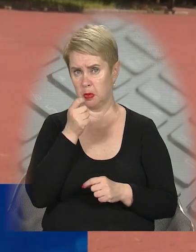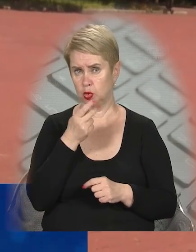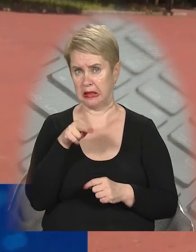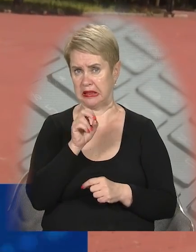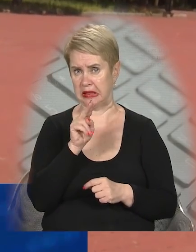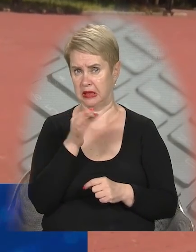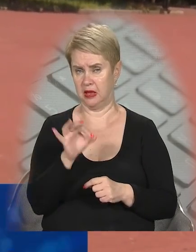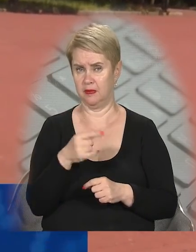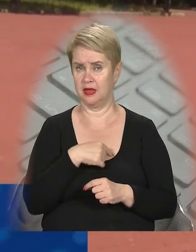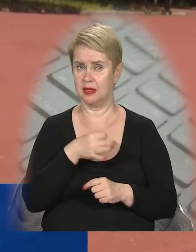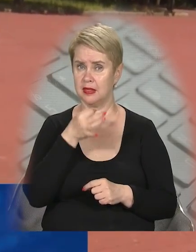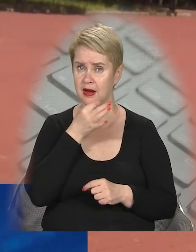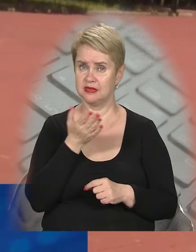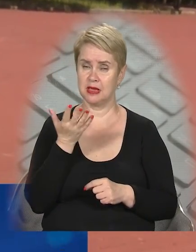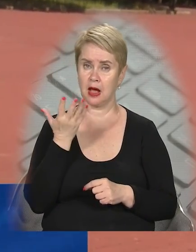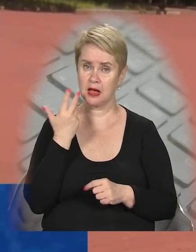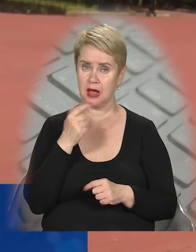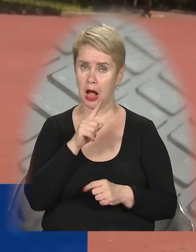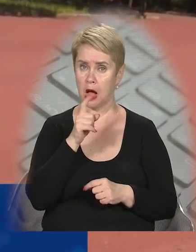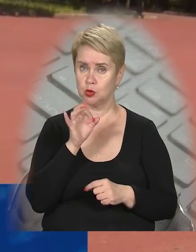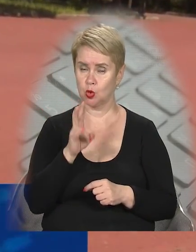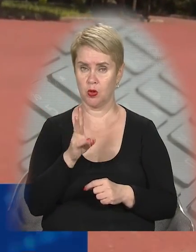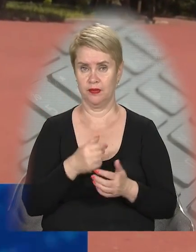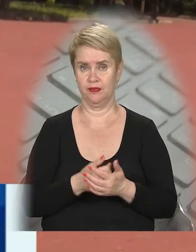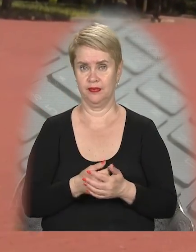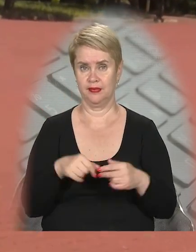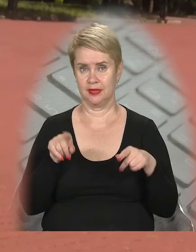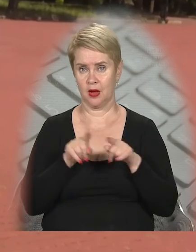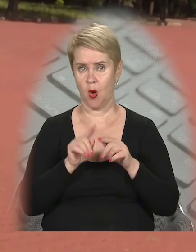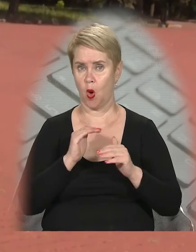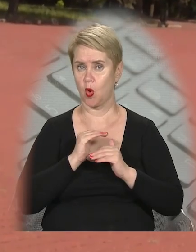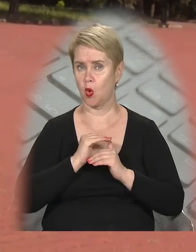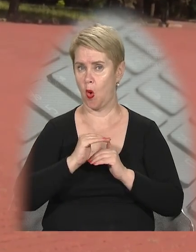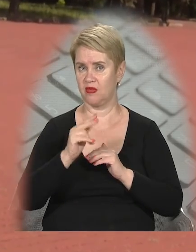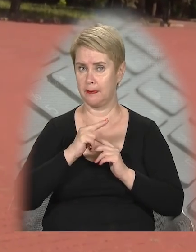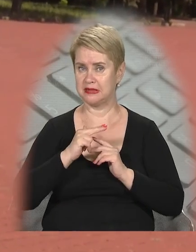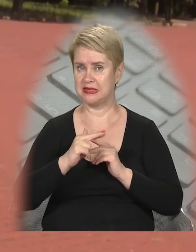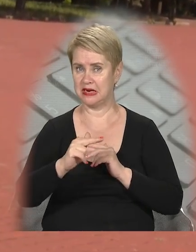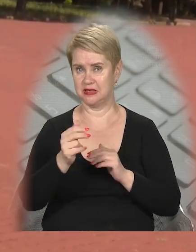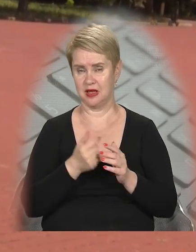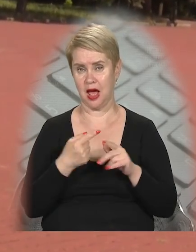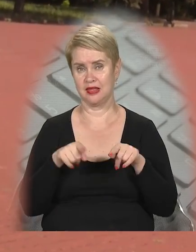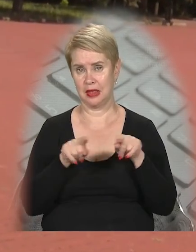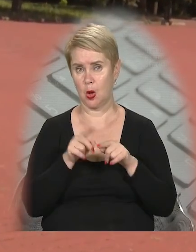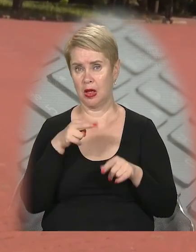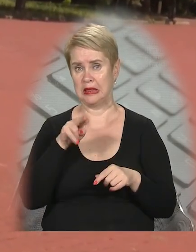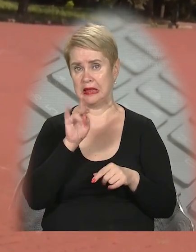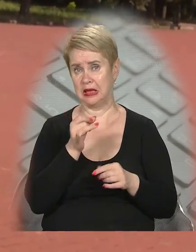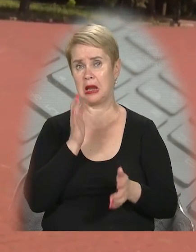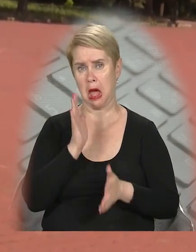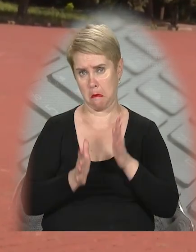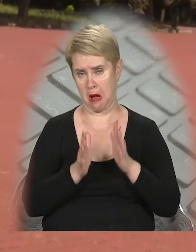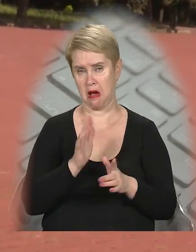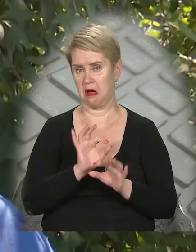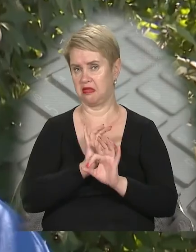дікий. Мені подобається, коли газон, знаєте, такий ровненький, підстрижений. А це такий дікий, але для парка, я